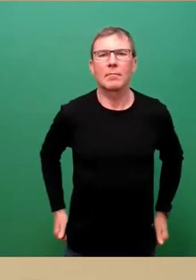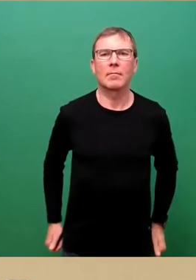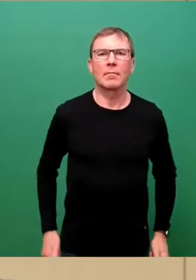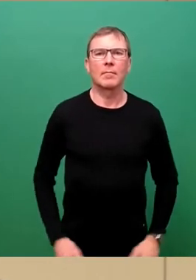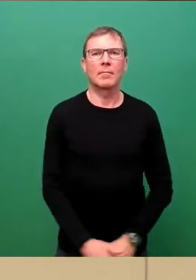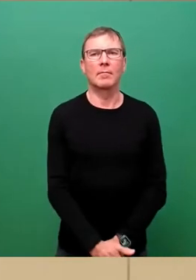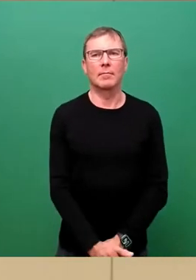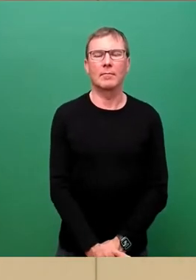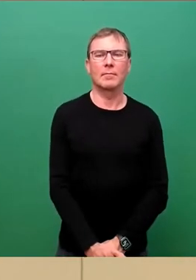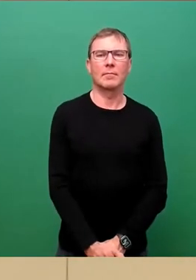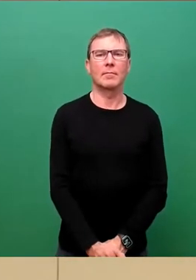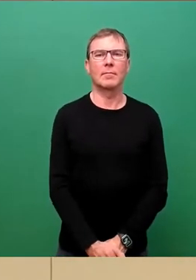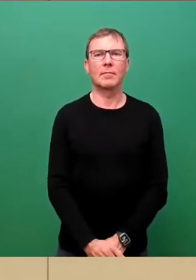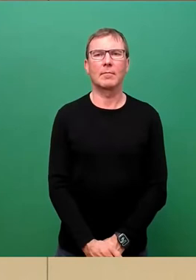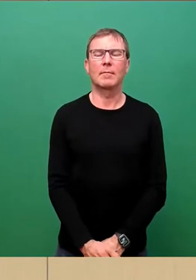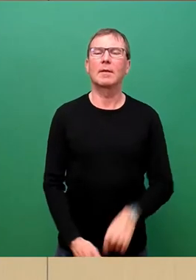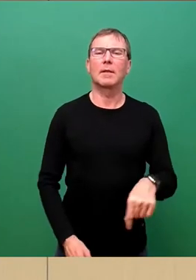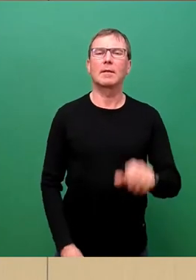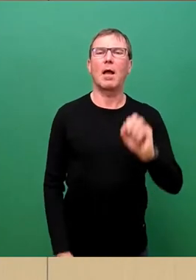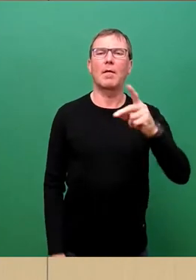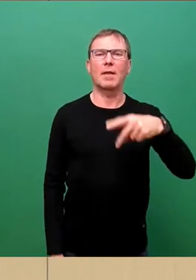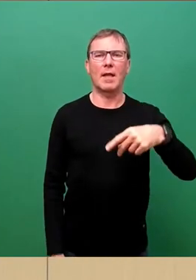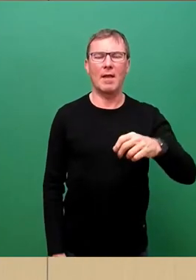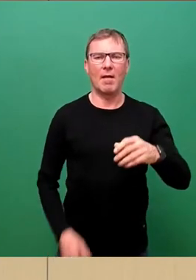Als nächstes für die AfD-Fraktion Herr Paul.